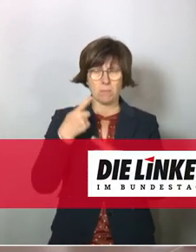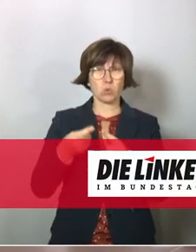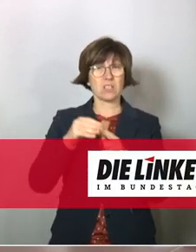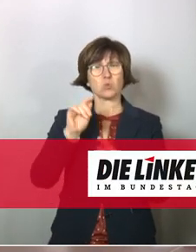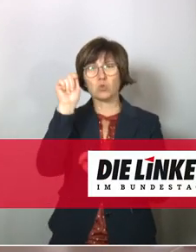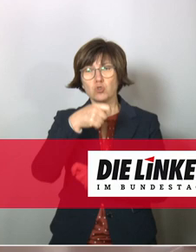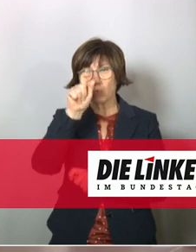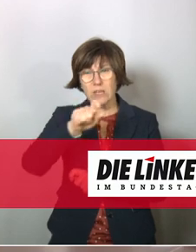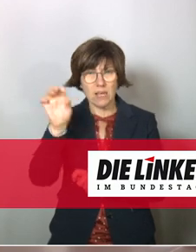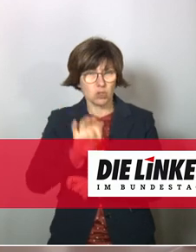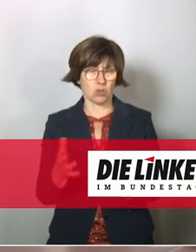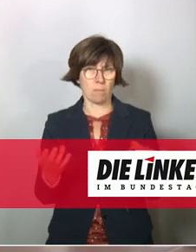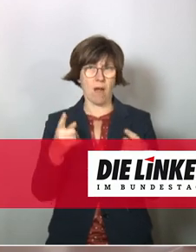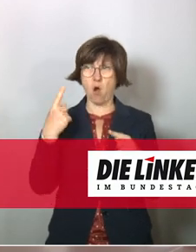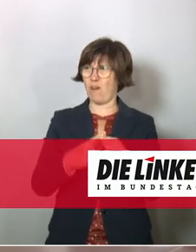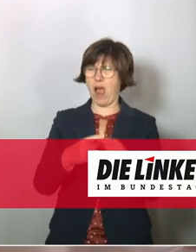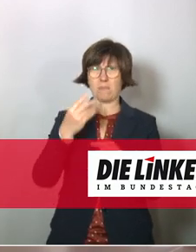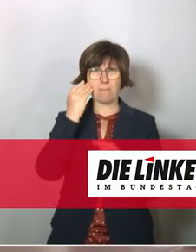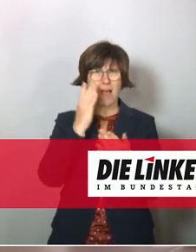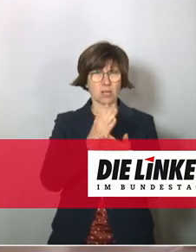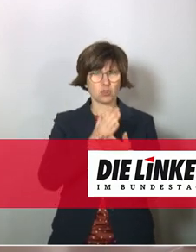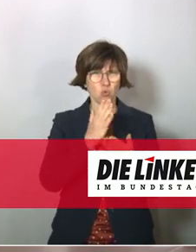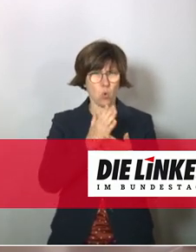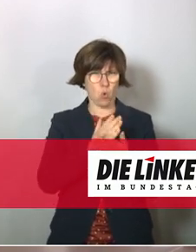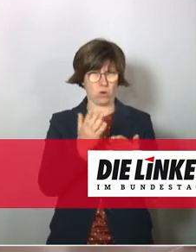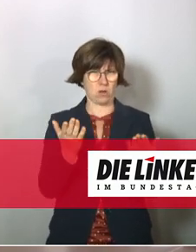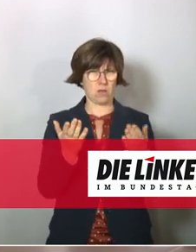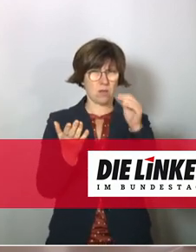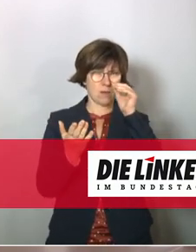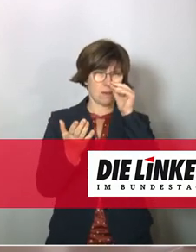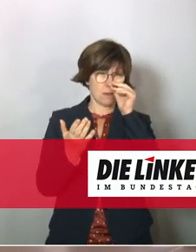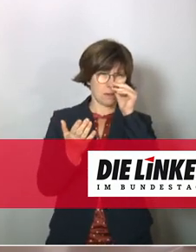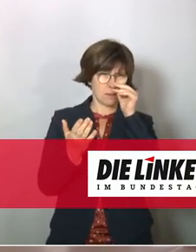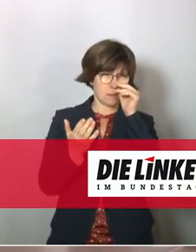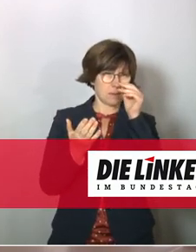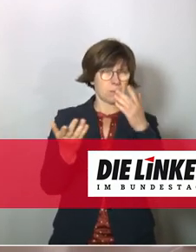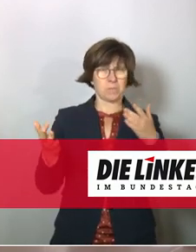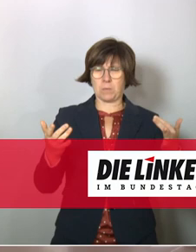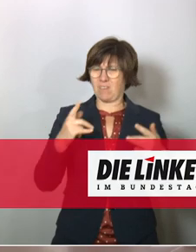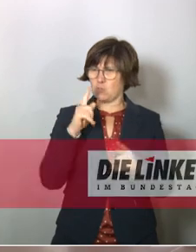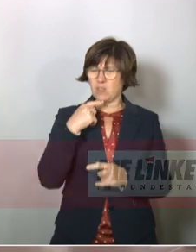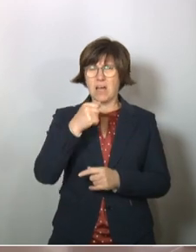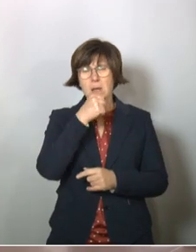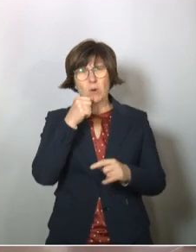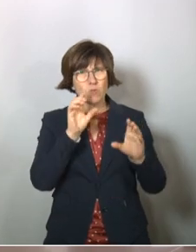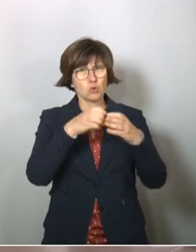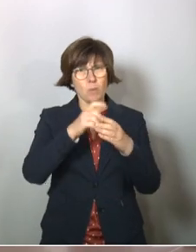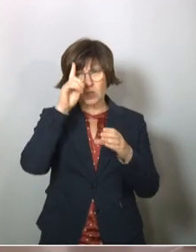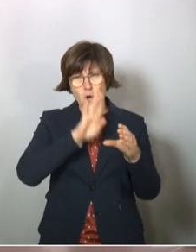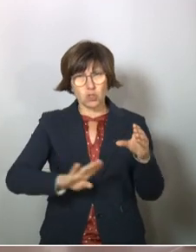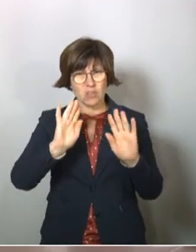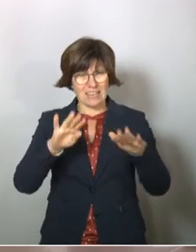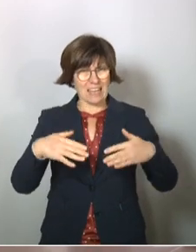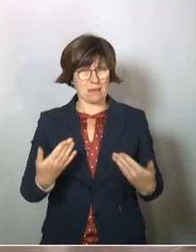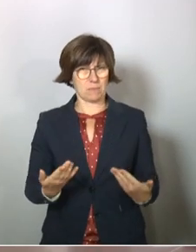den Studierenden. Das heißt, plötzlich hat man gemerkt, welche Berufsgruppen es in Deutschland